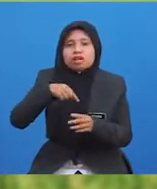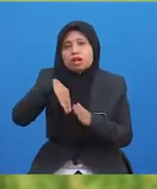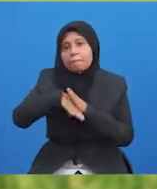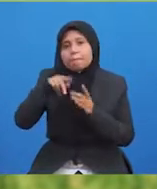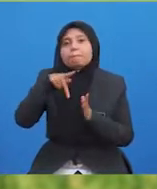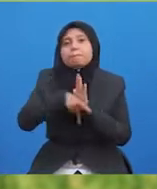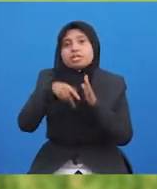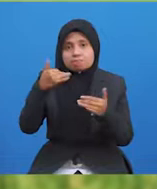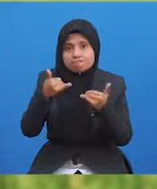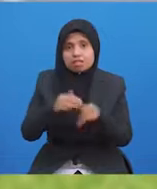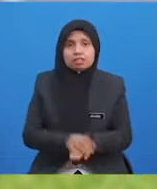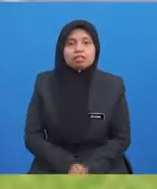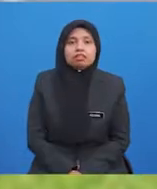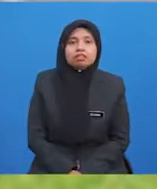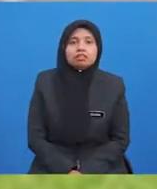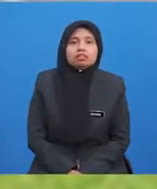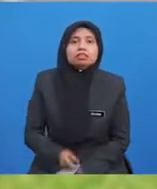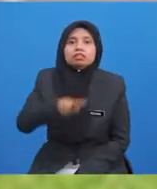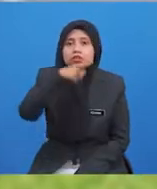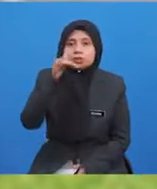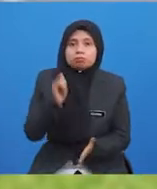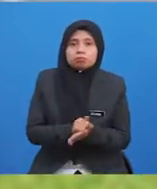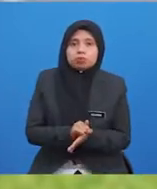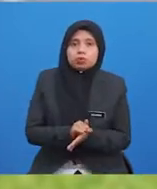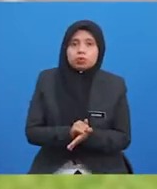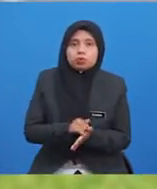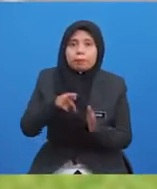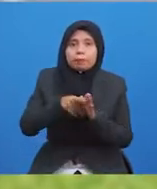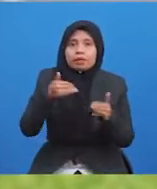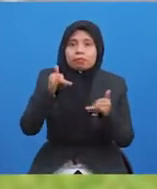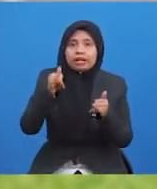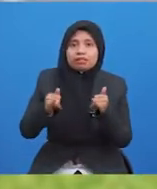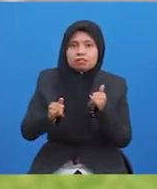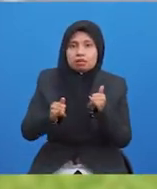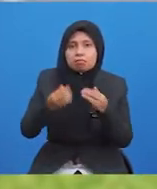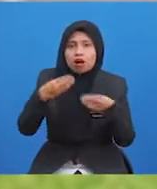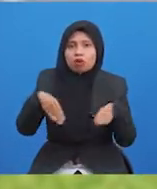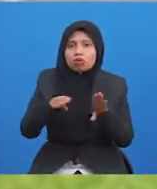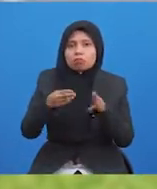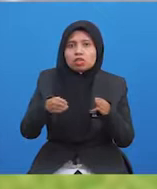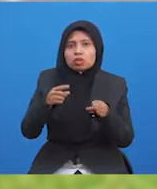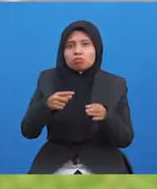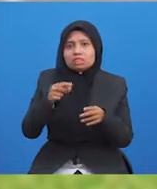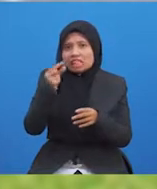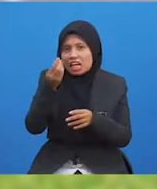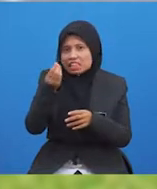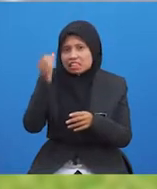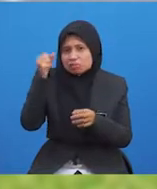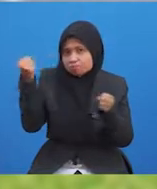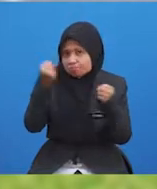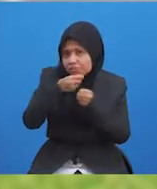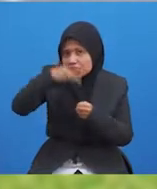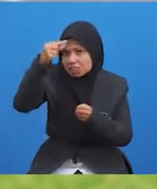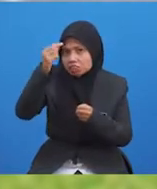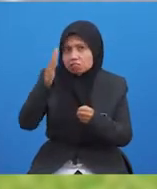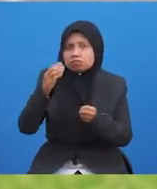kalangan pemain. Justeru itu, pemain yang menjangkakan bahawa beliau akan dikasari akan